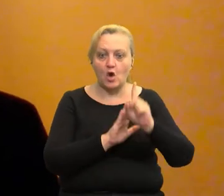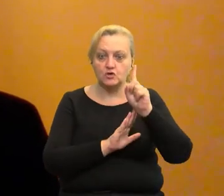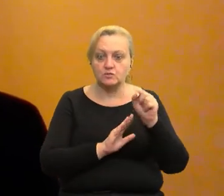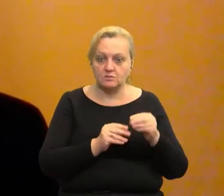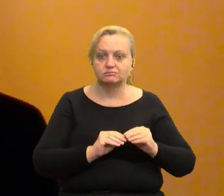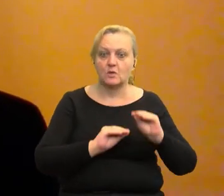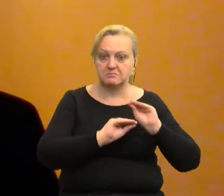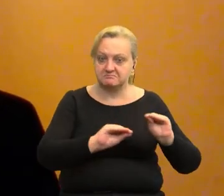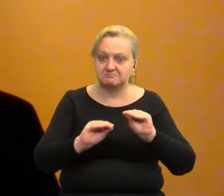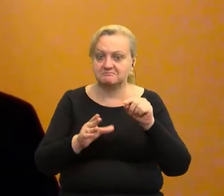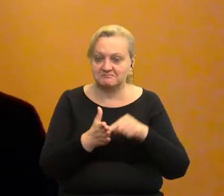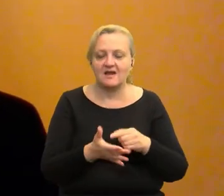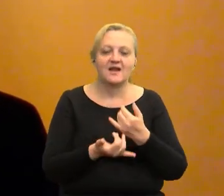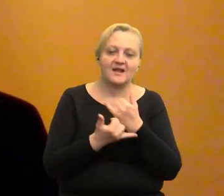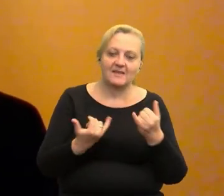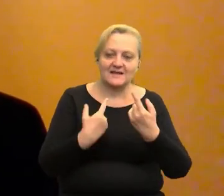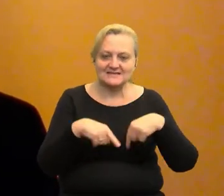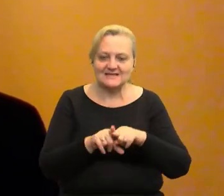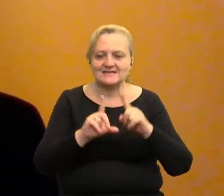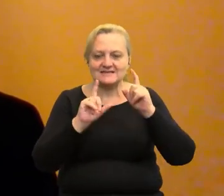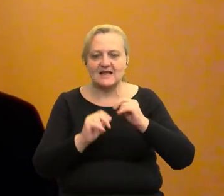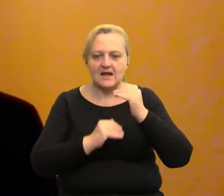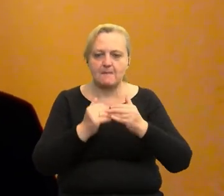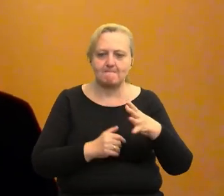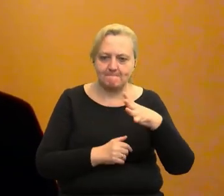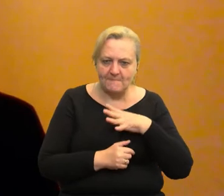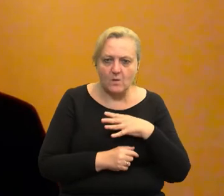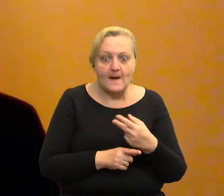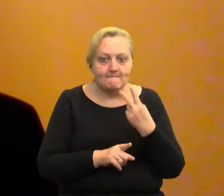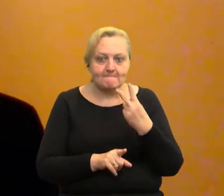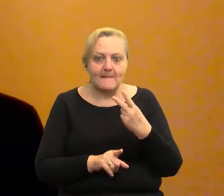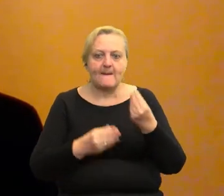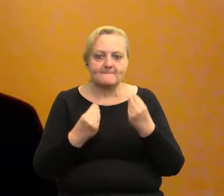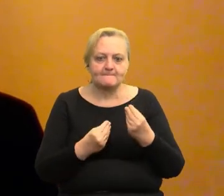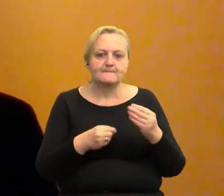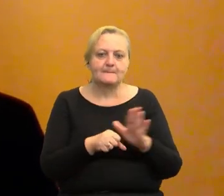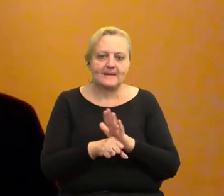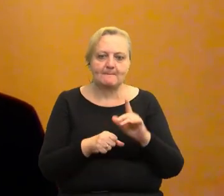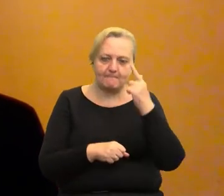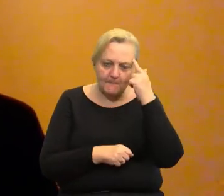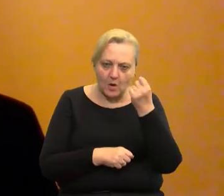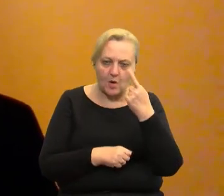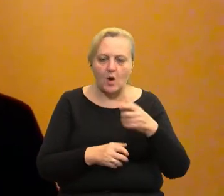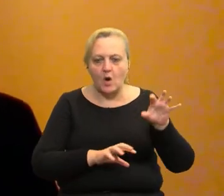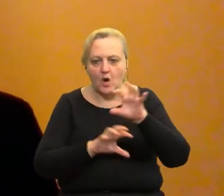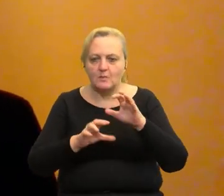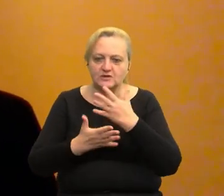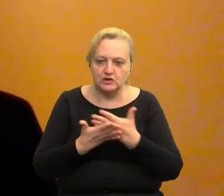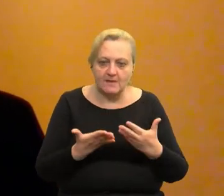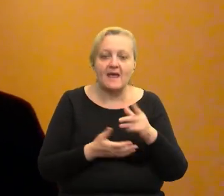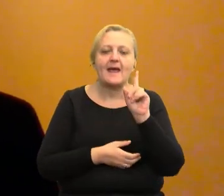Było też wiele innych zespołów startupowych z obiecującymi pomysłami biznesowymi w zakresie obserwacji Ziemi,